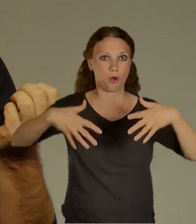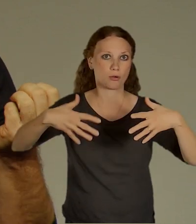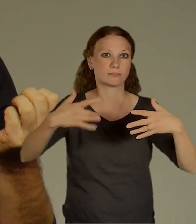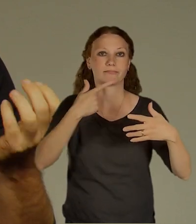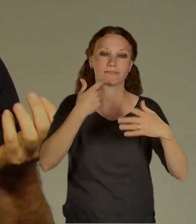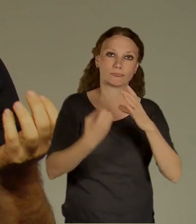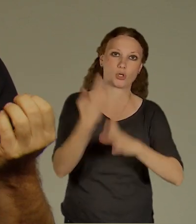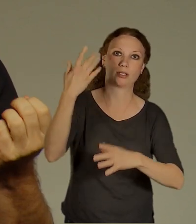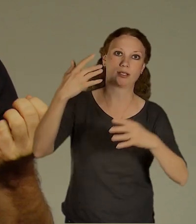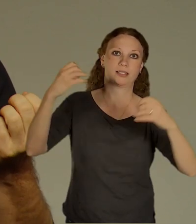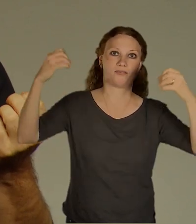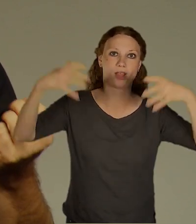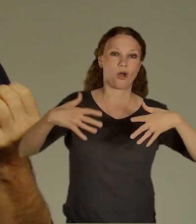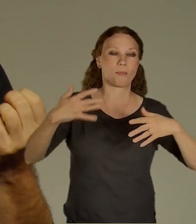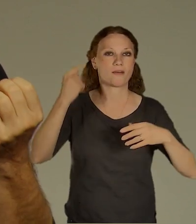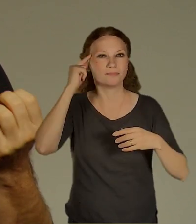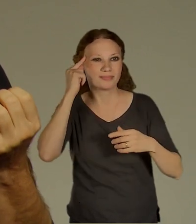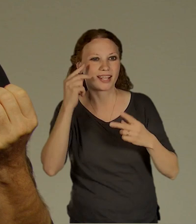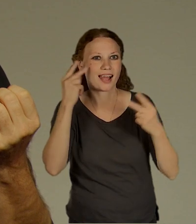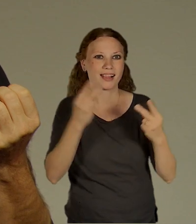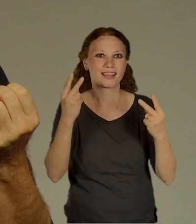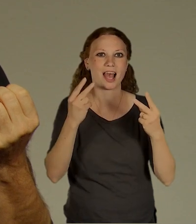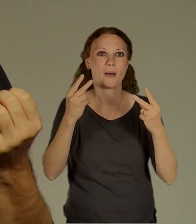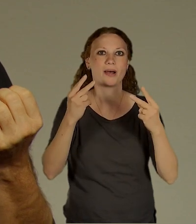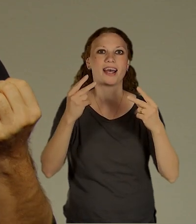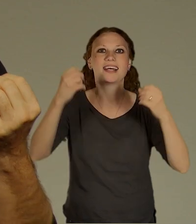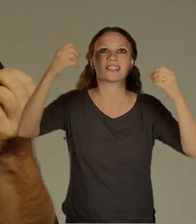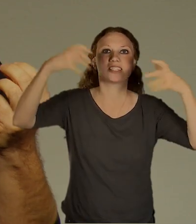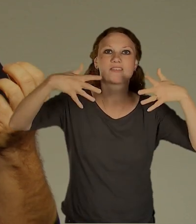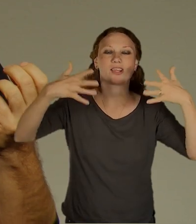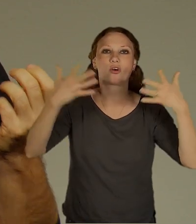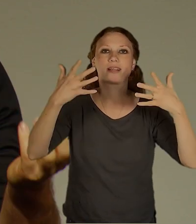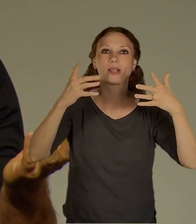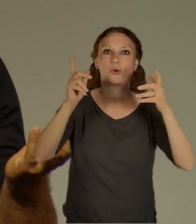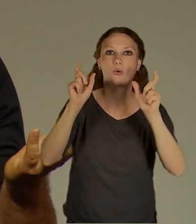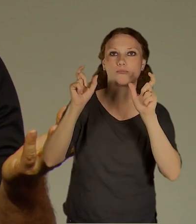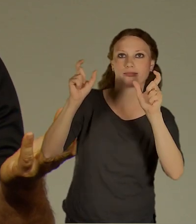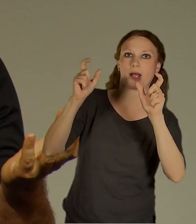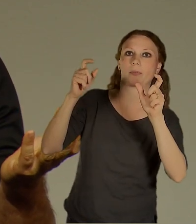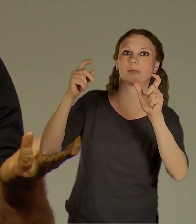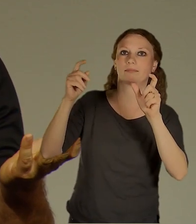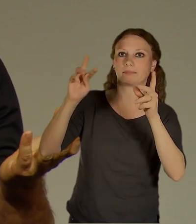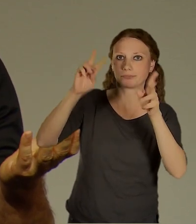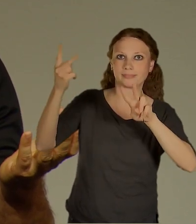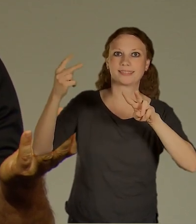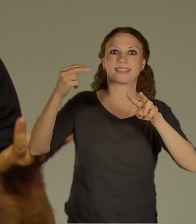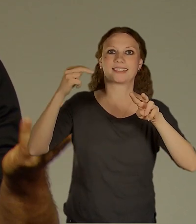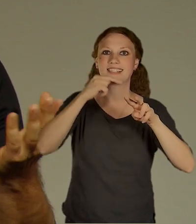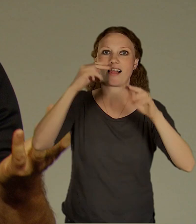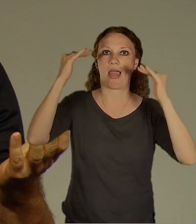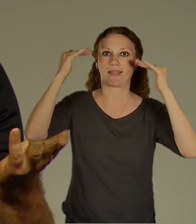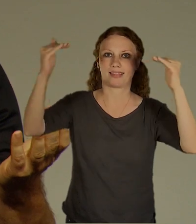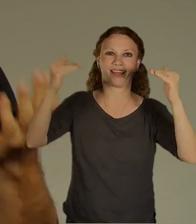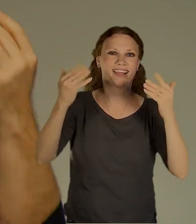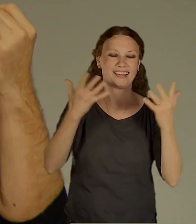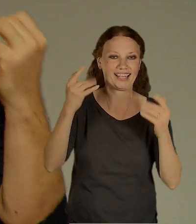a nenašli jsme tam místo, kde bychom to světlo mohli postrádat. Proto jsme trošku si říkali, tak má